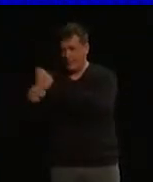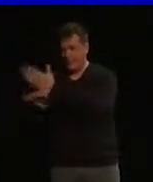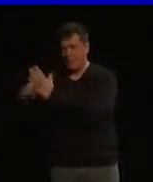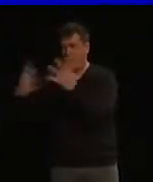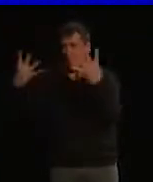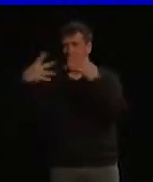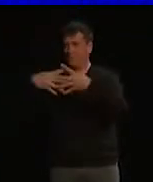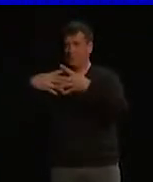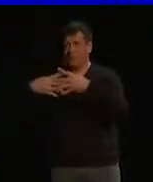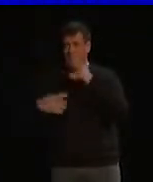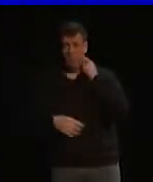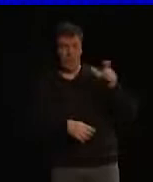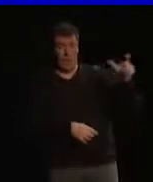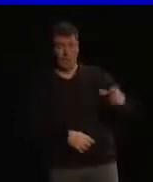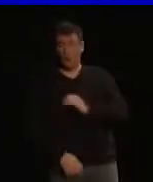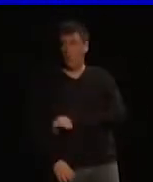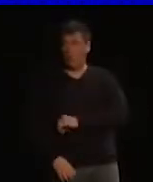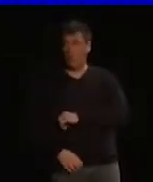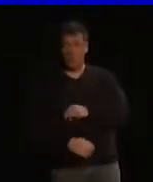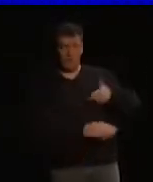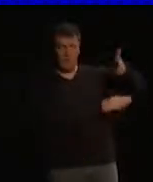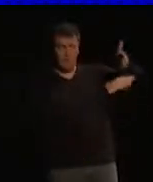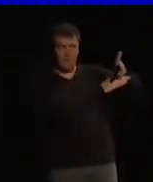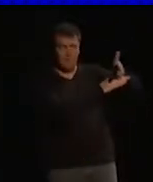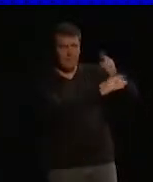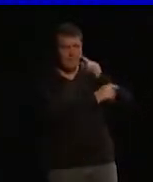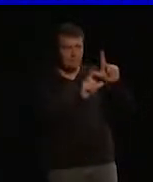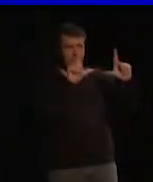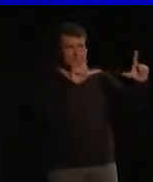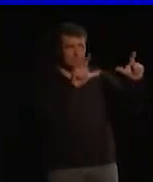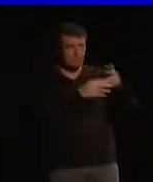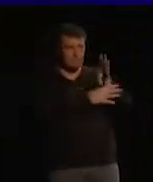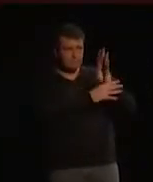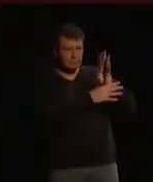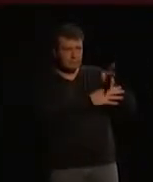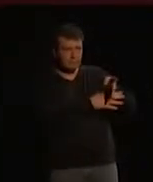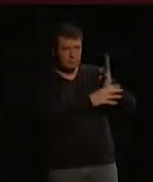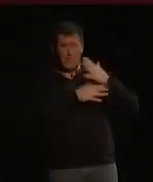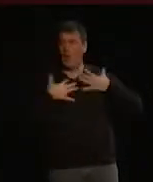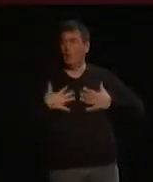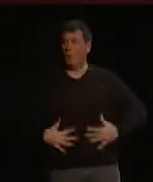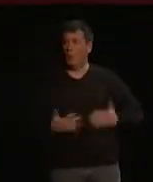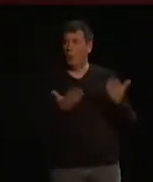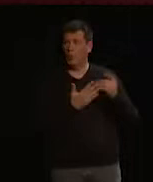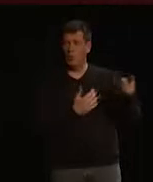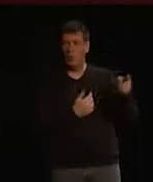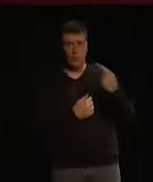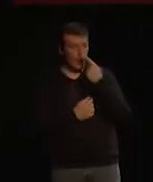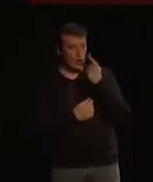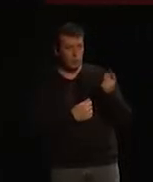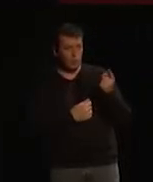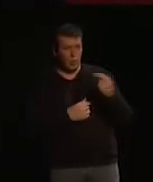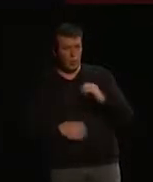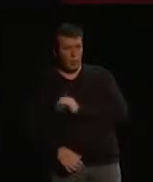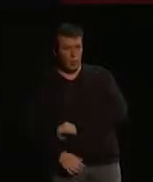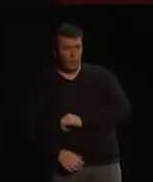train de travailler, je les filme, j'analyse leur comportement, et j'identifie des situations où il existe un écart entre le